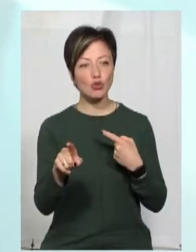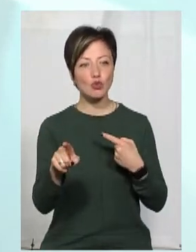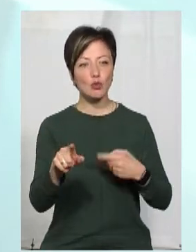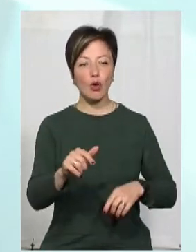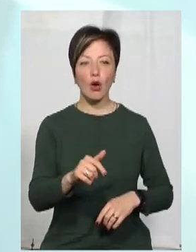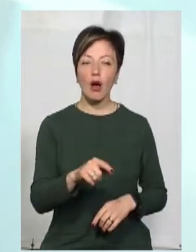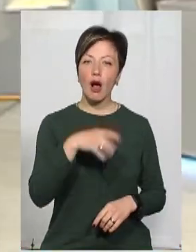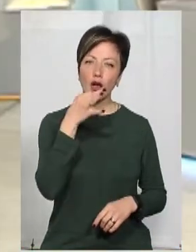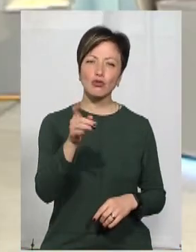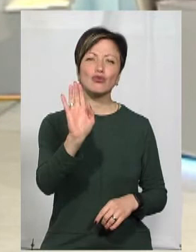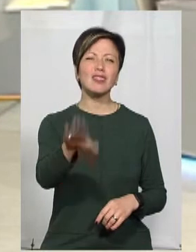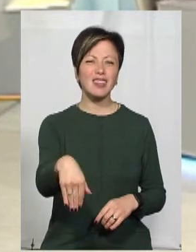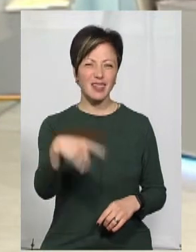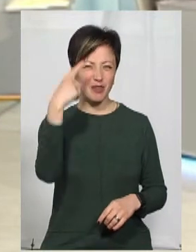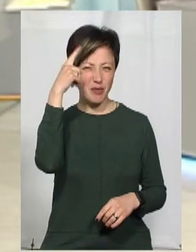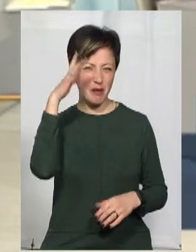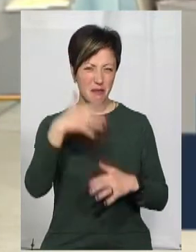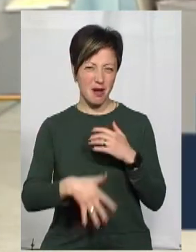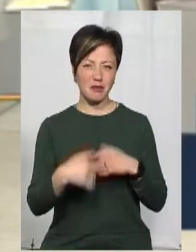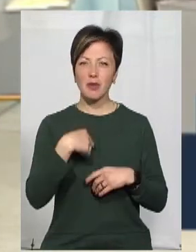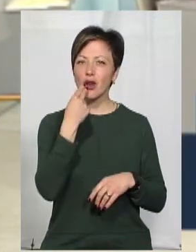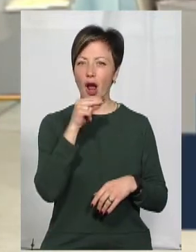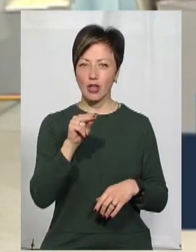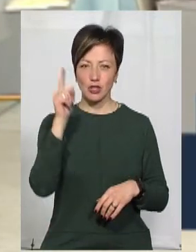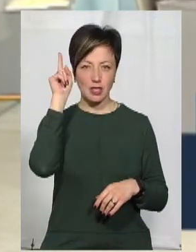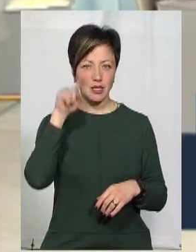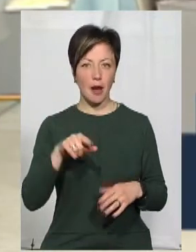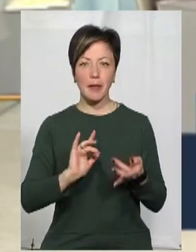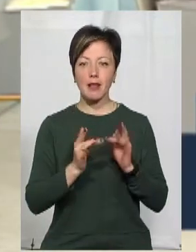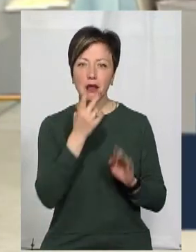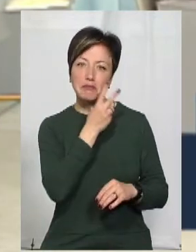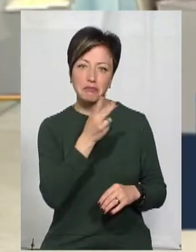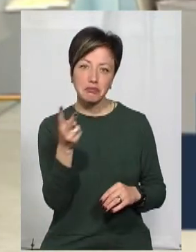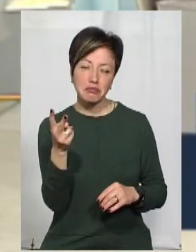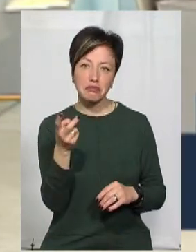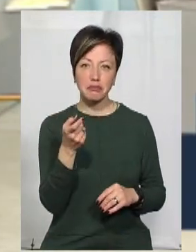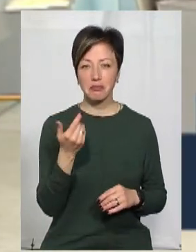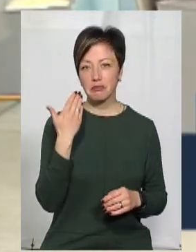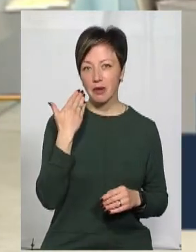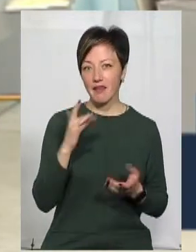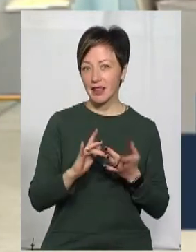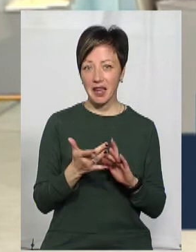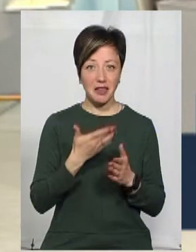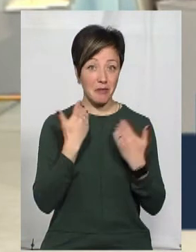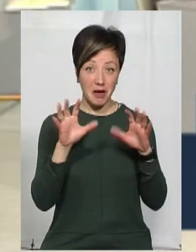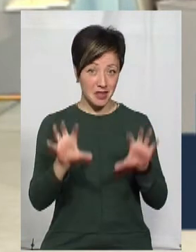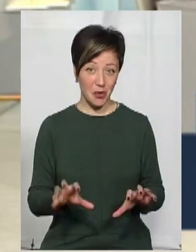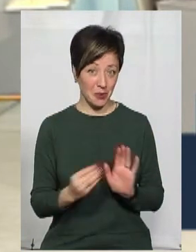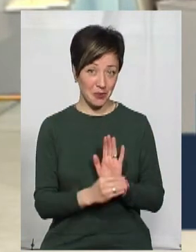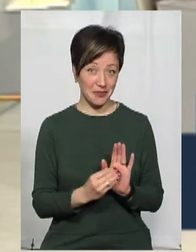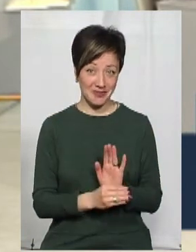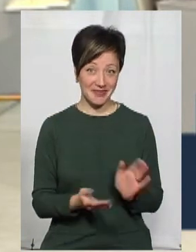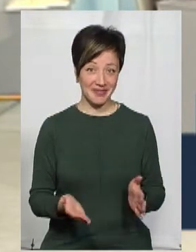вже кажуть, що ти понімаєш, ми краще знаємо, ми в інтернеті бачимо. Але ж в інтернеті ж немає того закону.